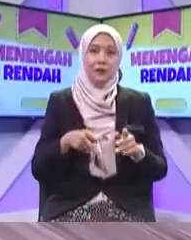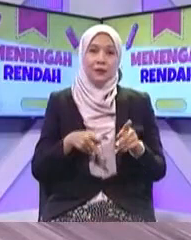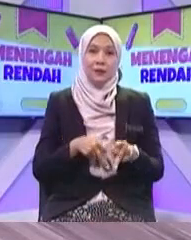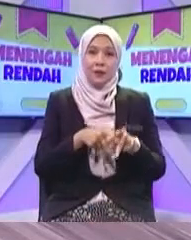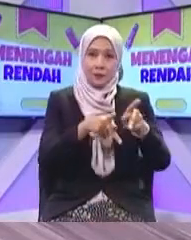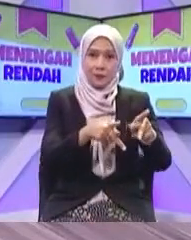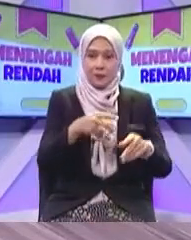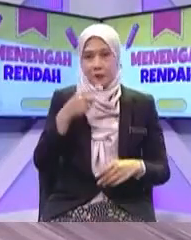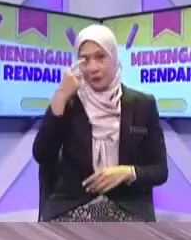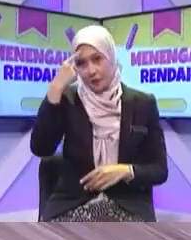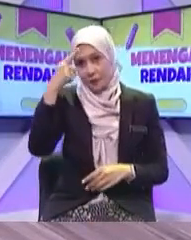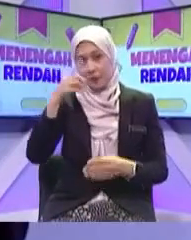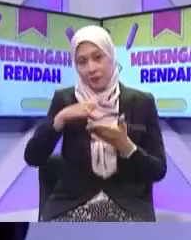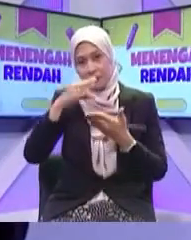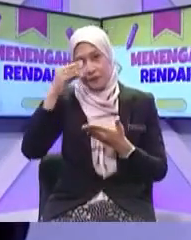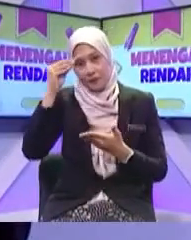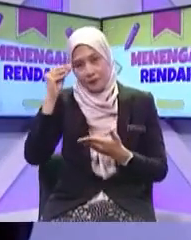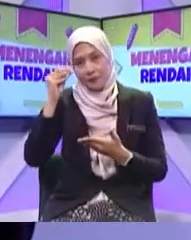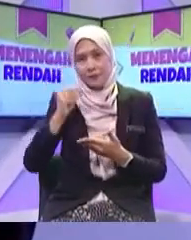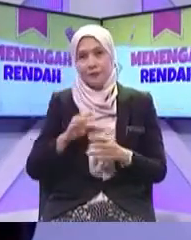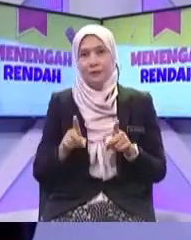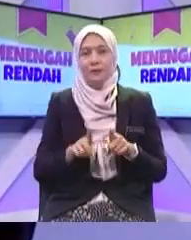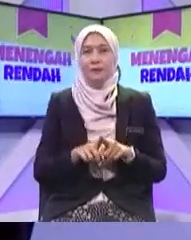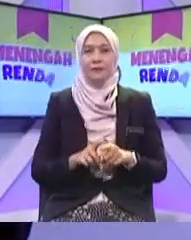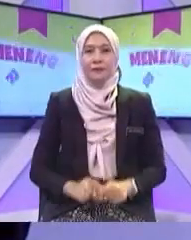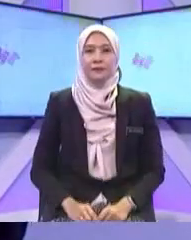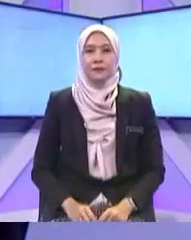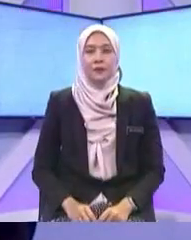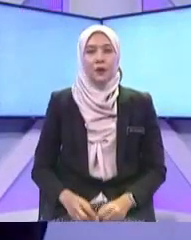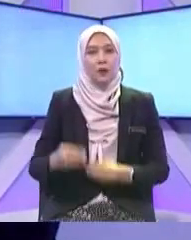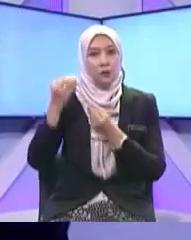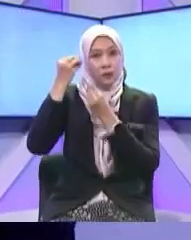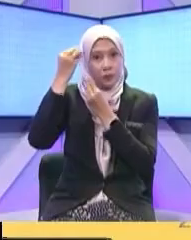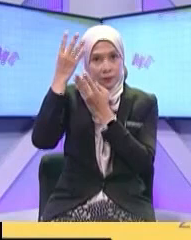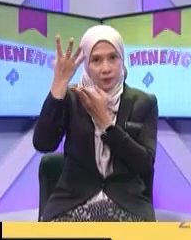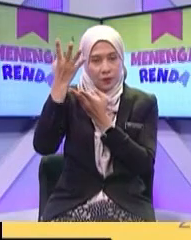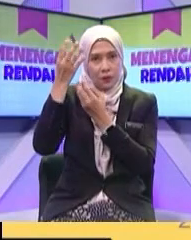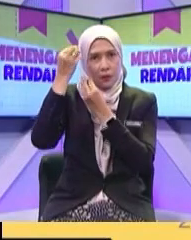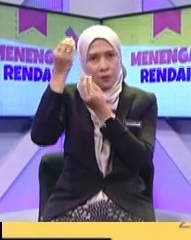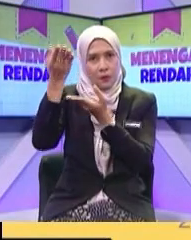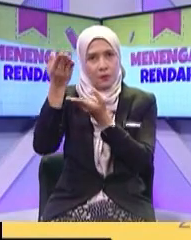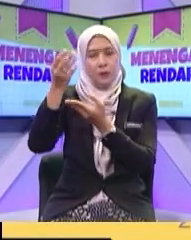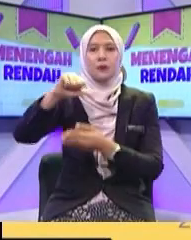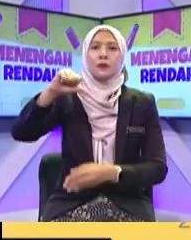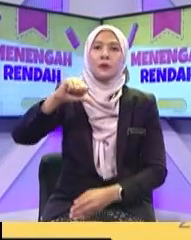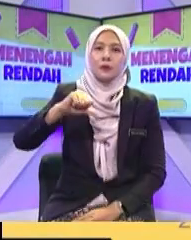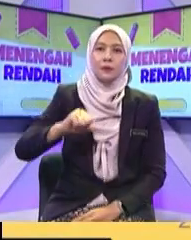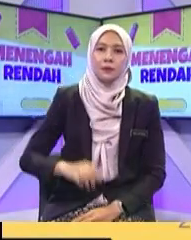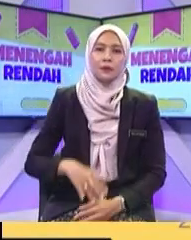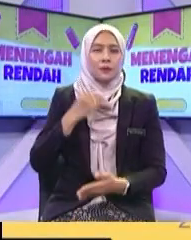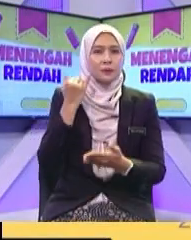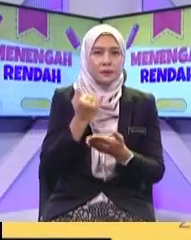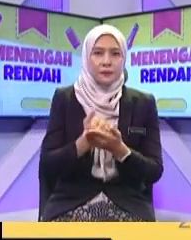dapat elakkan Apa kesan negatif dia Maklumat berunsur negatif Seperti kegagasan Hasustan dan kabar angin Sukar di tapis